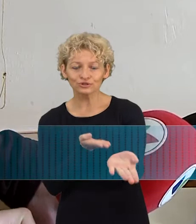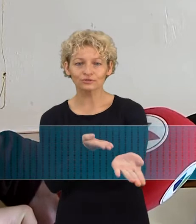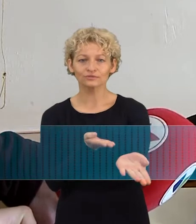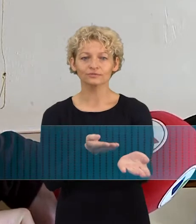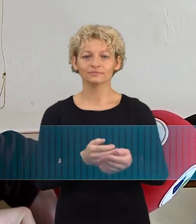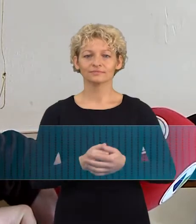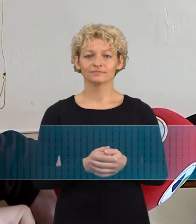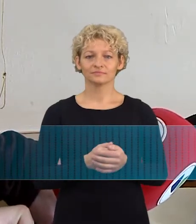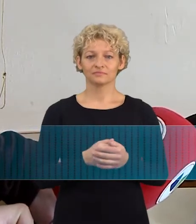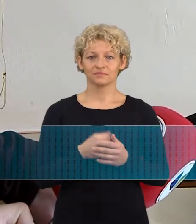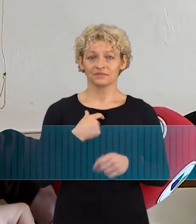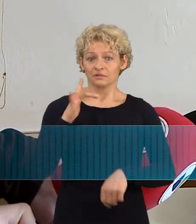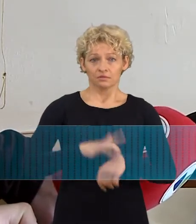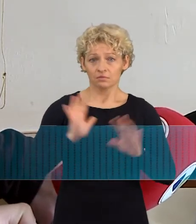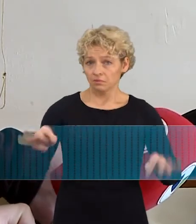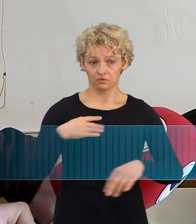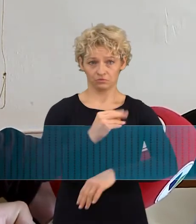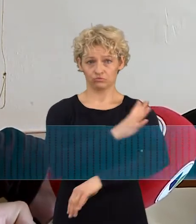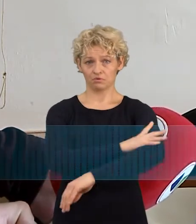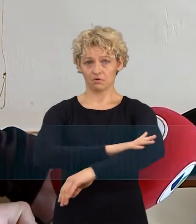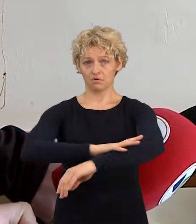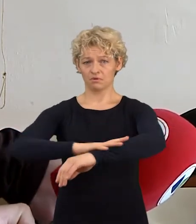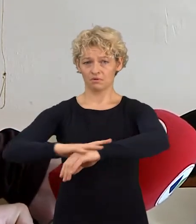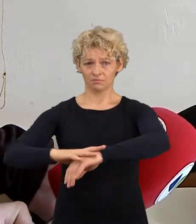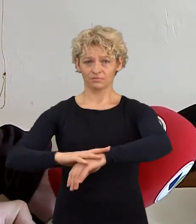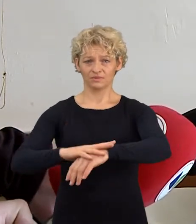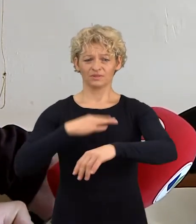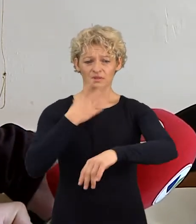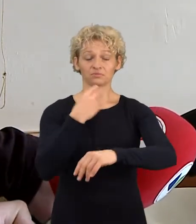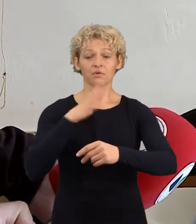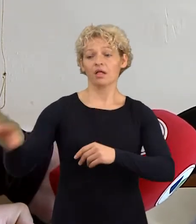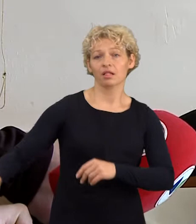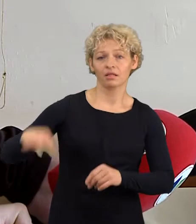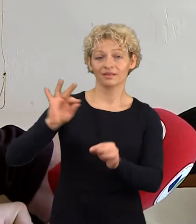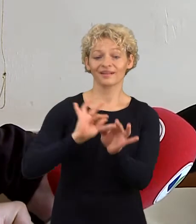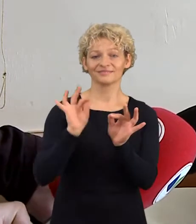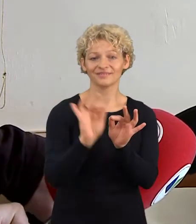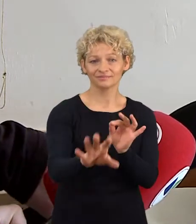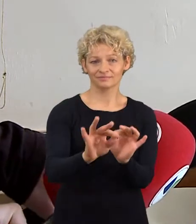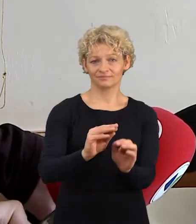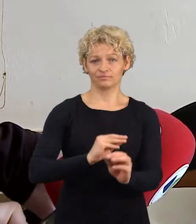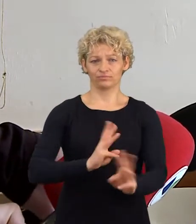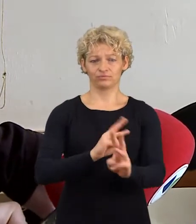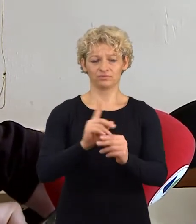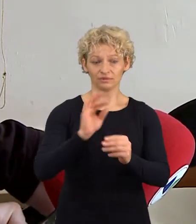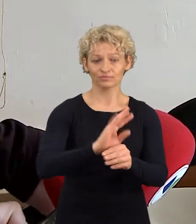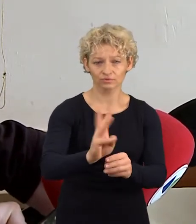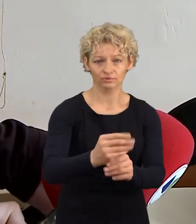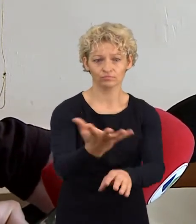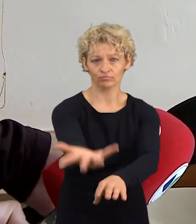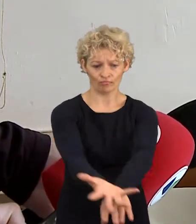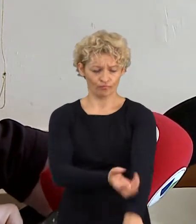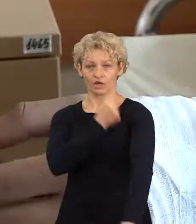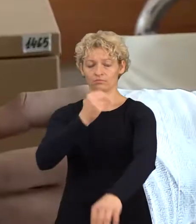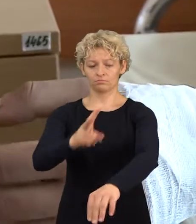Net nepajaučiau, kaip mano ranka pati buvo visai išteptas su toms kiščių, pasiemiau skaudūrą, mečiavų pečių, galvau